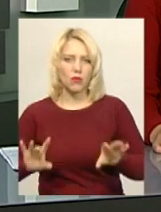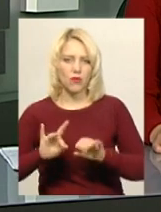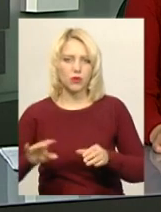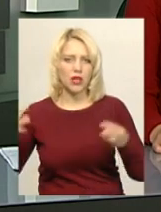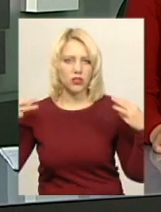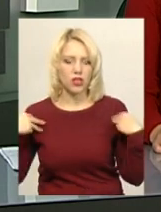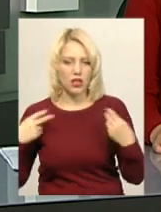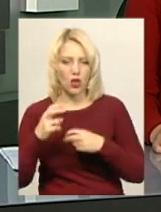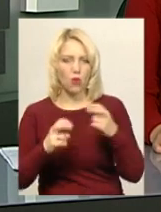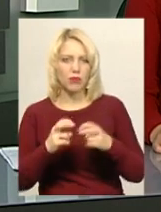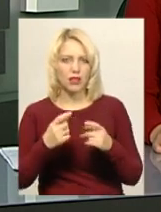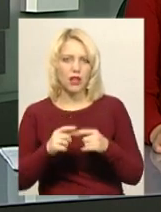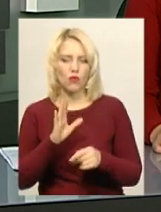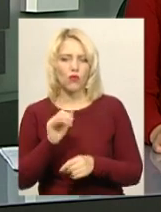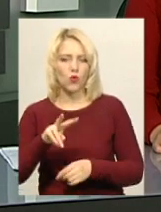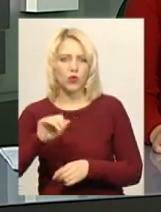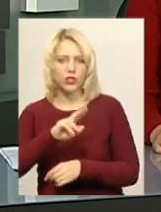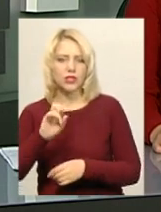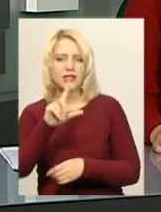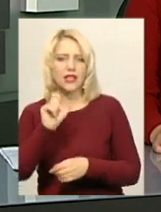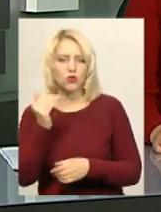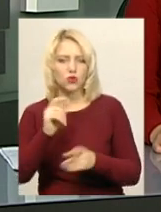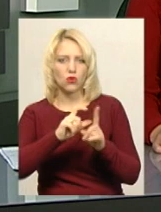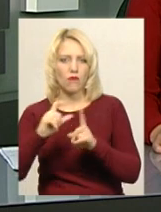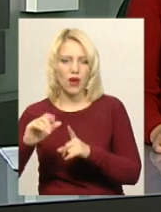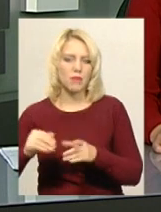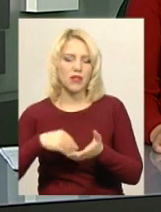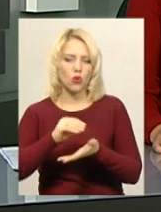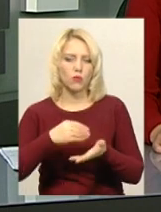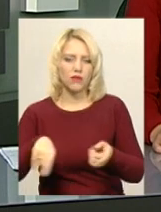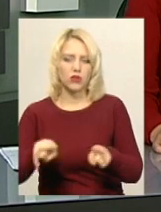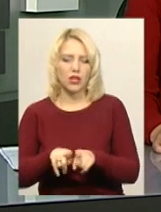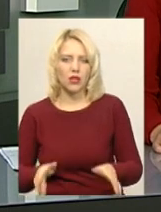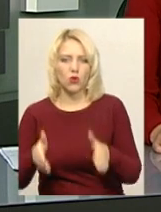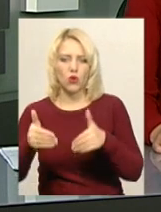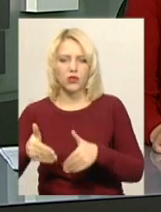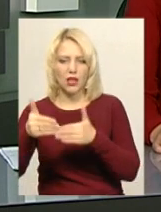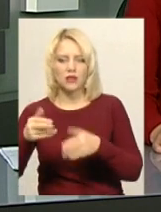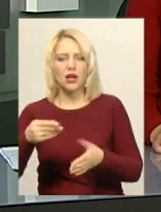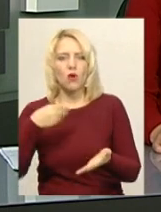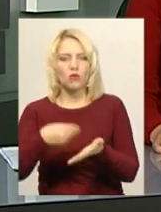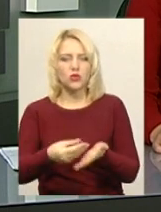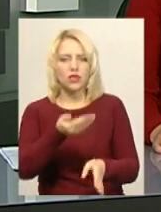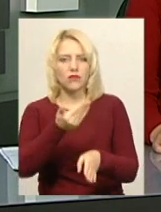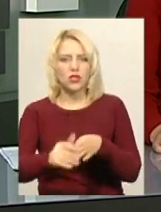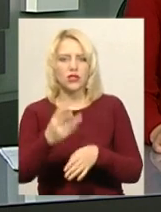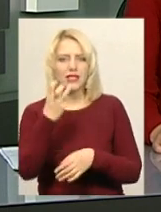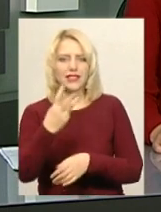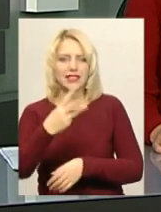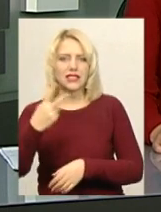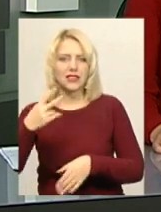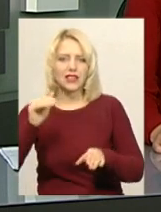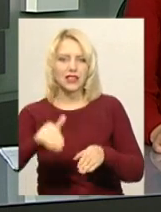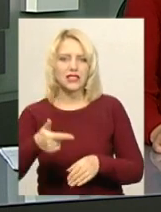Володимир Булич. За його словами, на купівлю таких контейнерів з міського бюджету Старокостянтинова виділили 322 тисячі гривень,